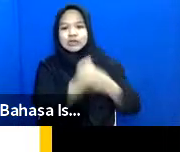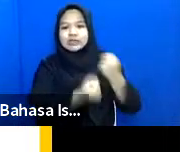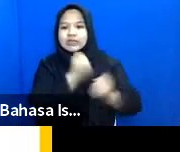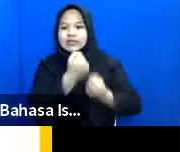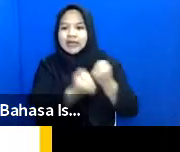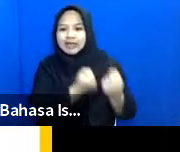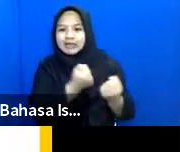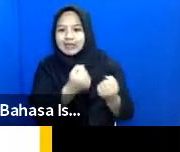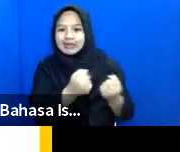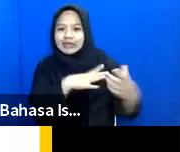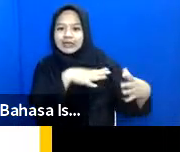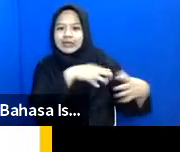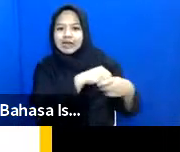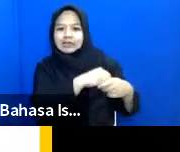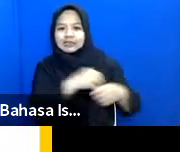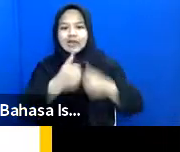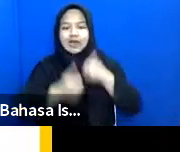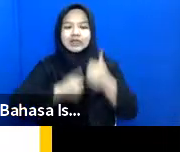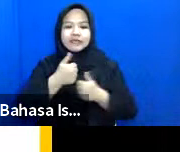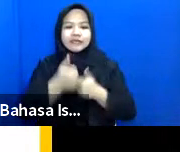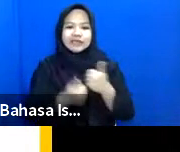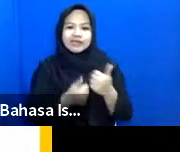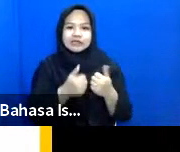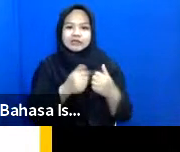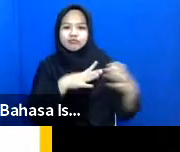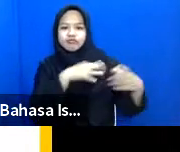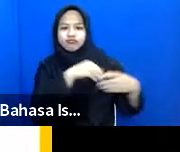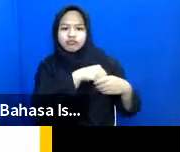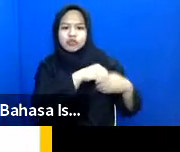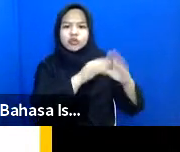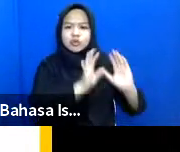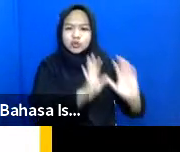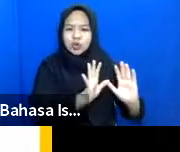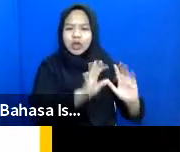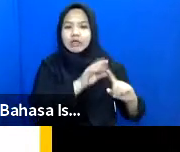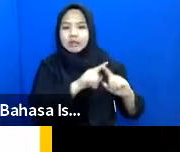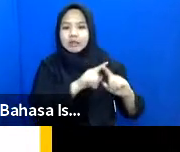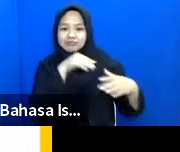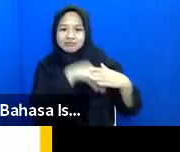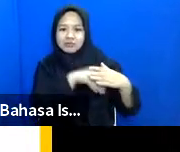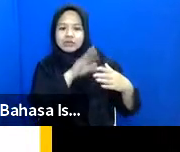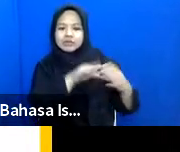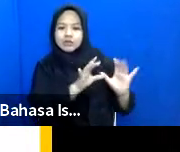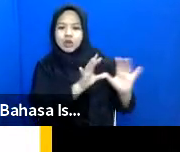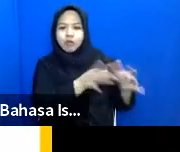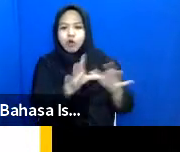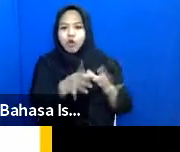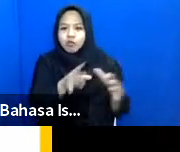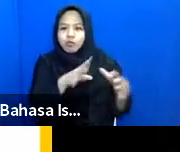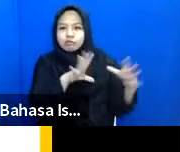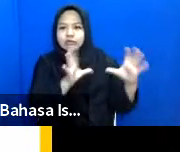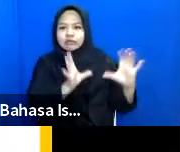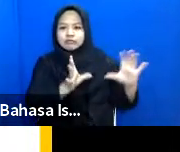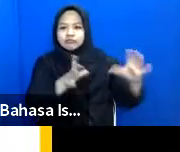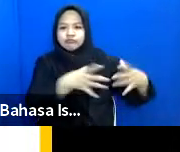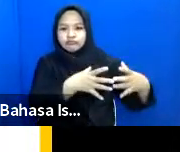aktivitas-aktivitas tertentu namun masih di dalamnya itu masih dikelompok-kelompokkan seperti itu